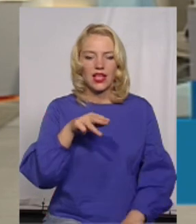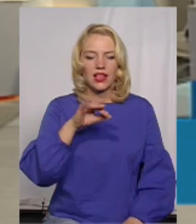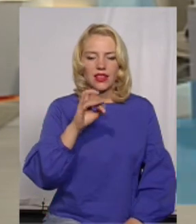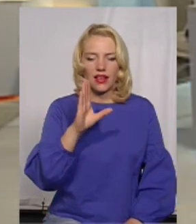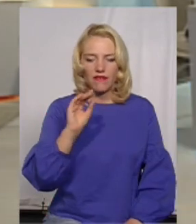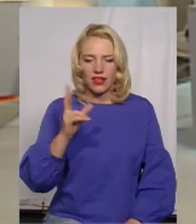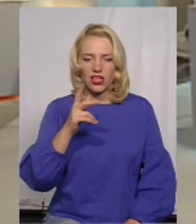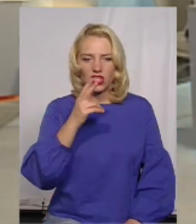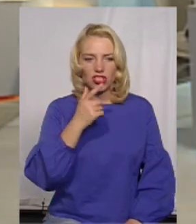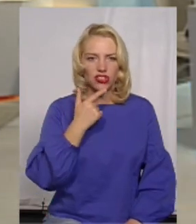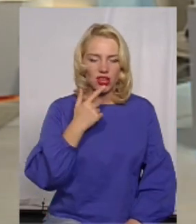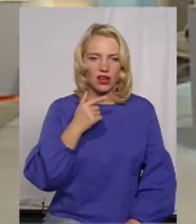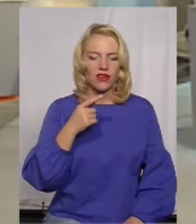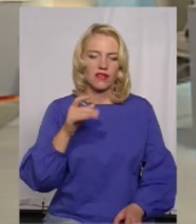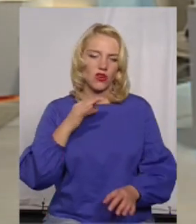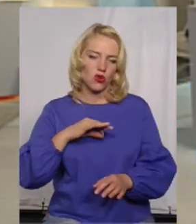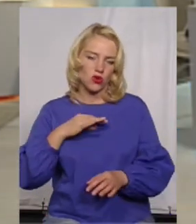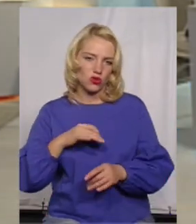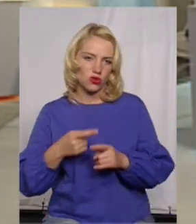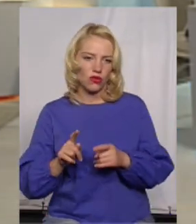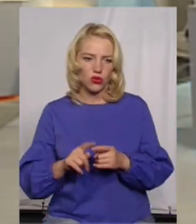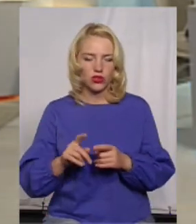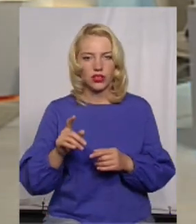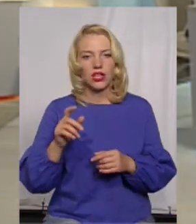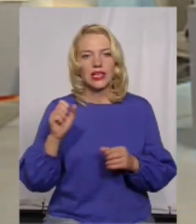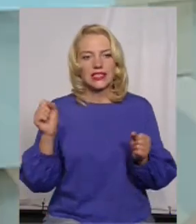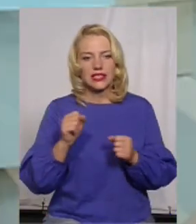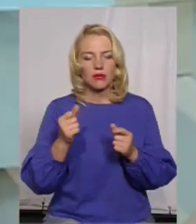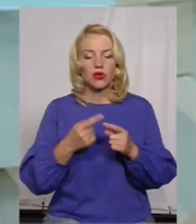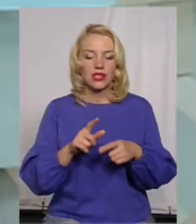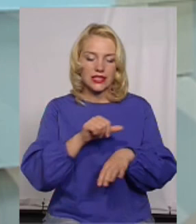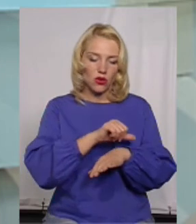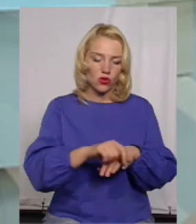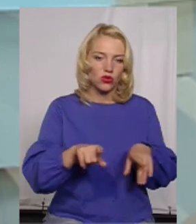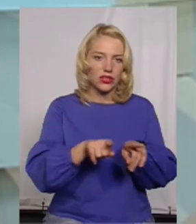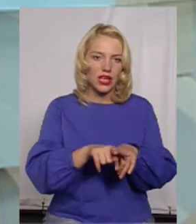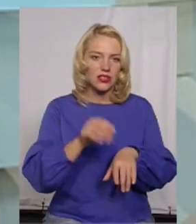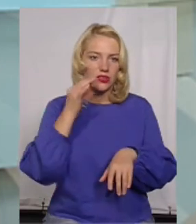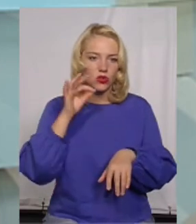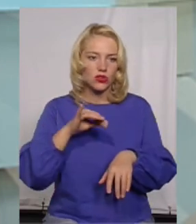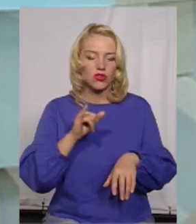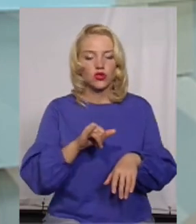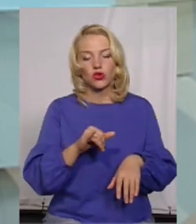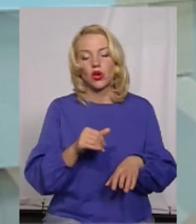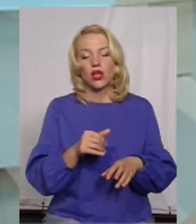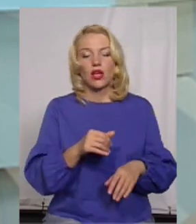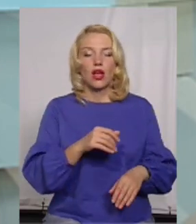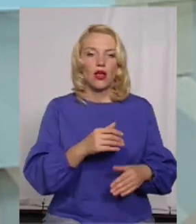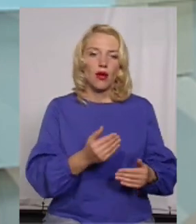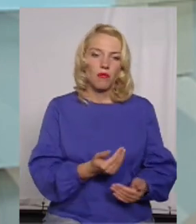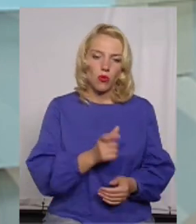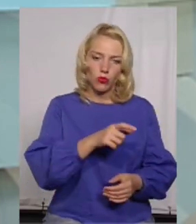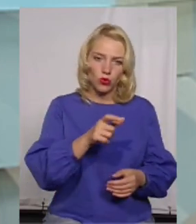листопаді, грудні використовують. Тобто, за кордоном, в принципі, оцей досвід, там, що побутові споживачі, що юридичні особи, вони